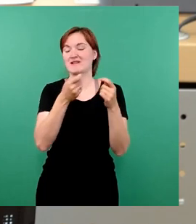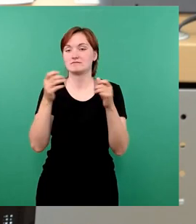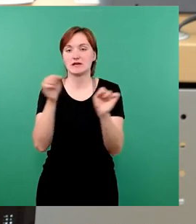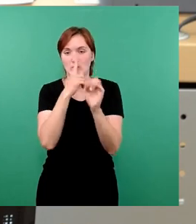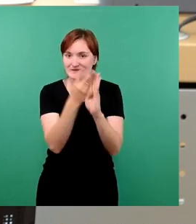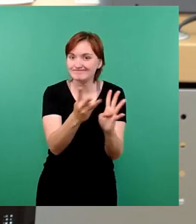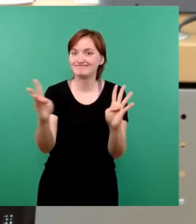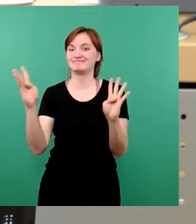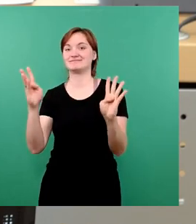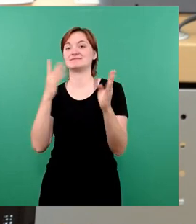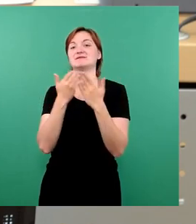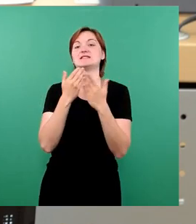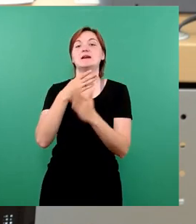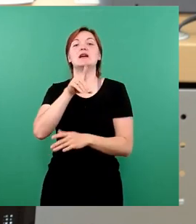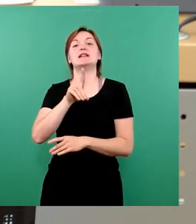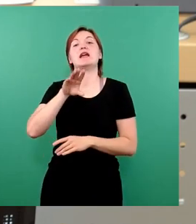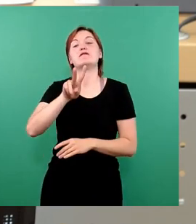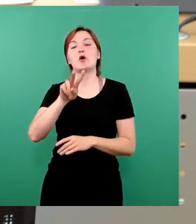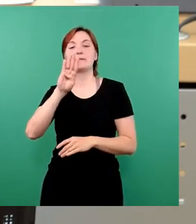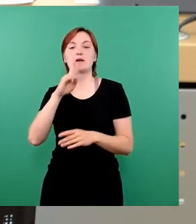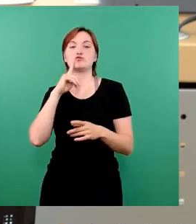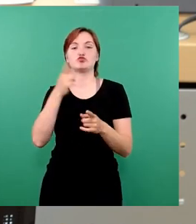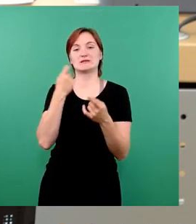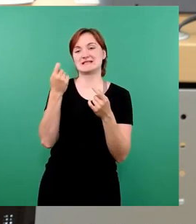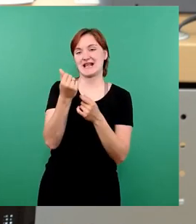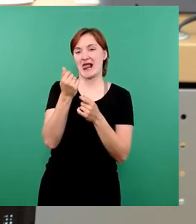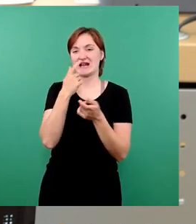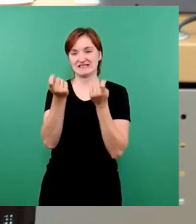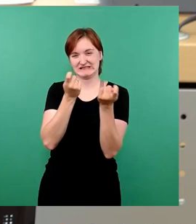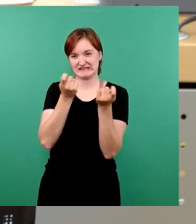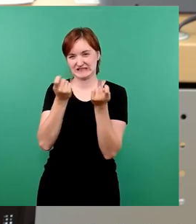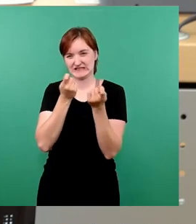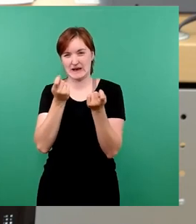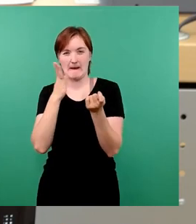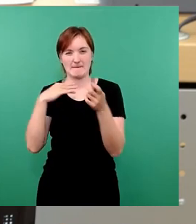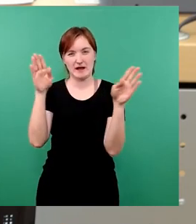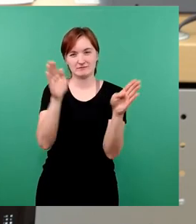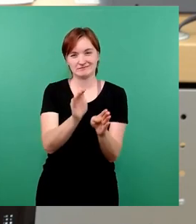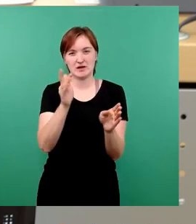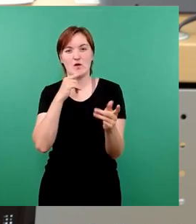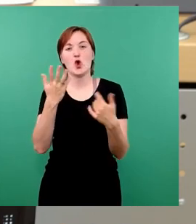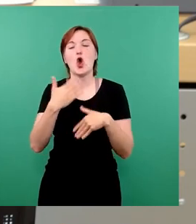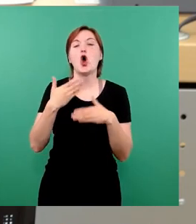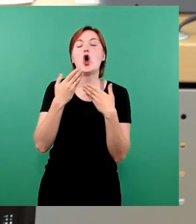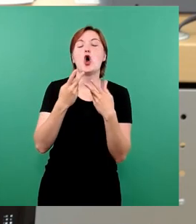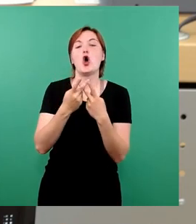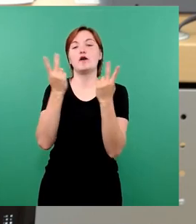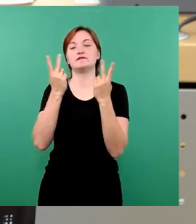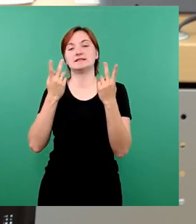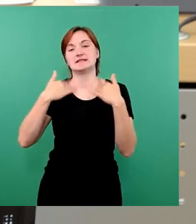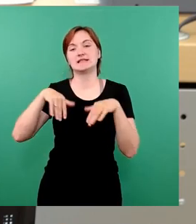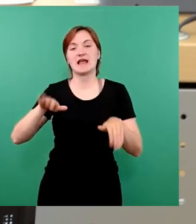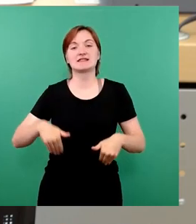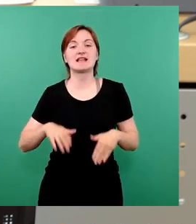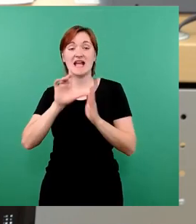DVB. Überprüfung Kostenstrukturen und der Taktung und Service in Randzeiten. Schauen, ob beim öffentlichen Dienstleistungsauftrag vielleicht doch an der einen oder anderen stillen ein